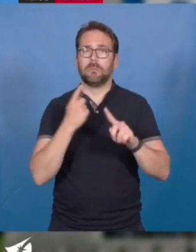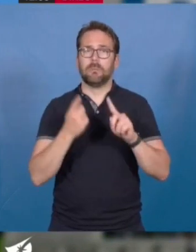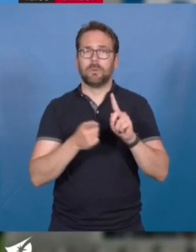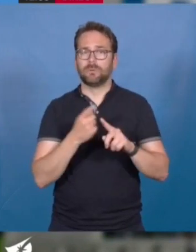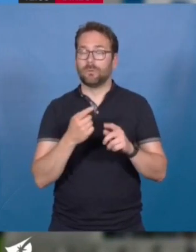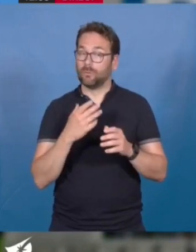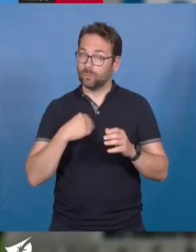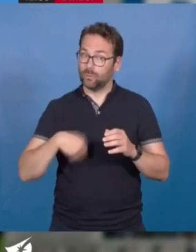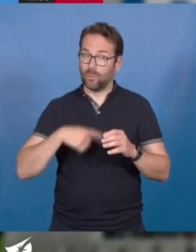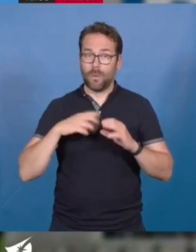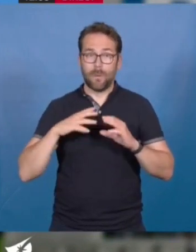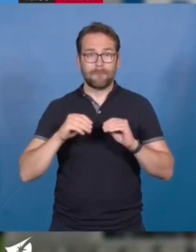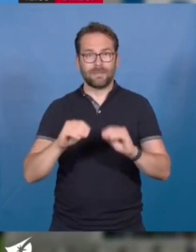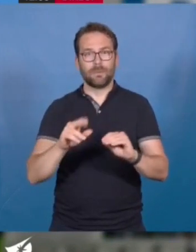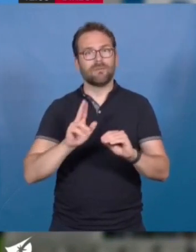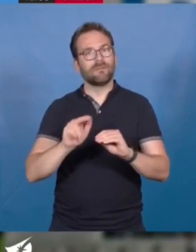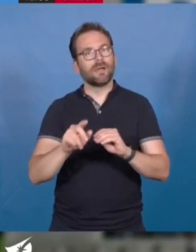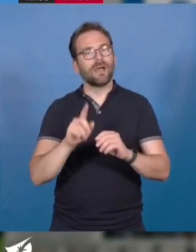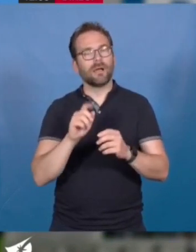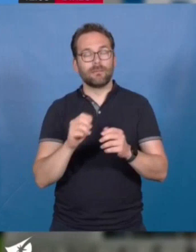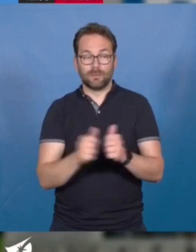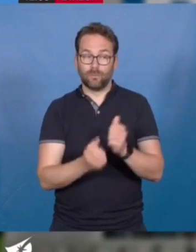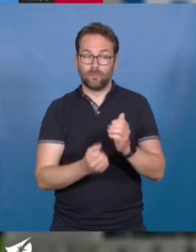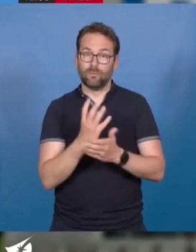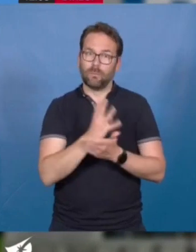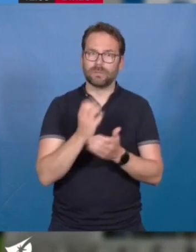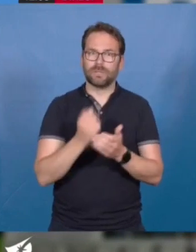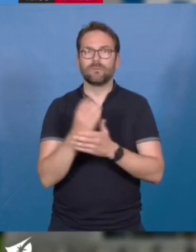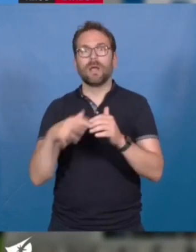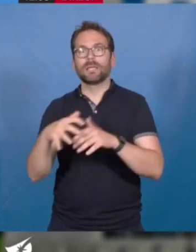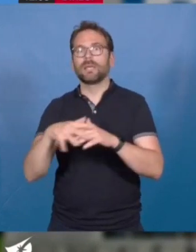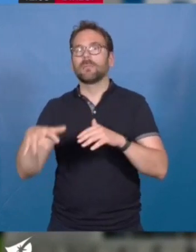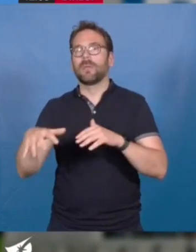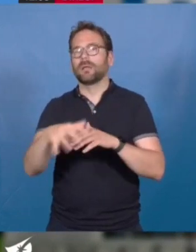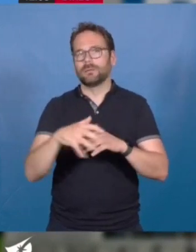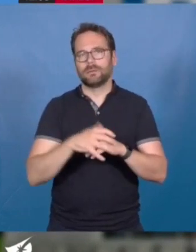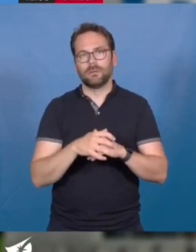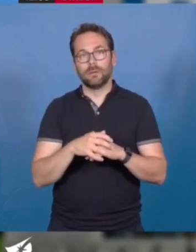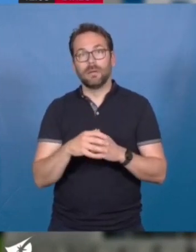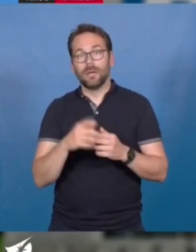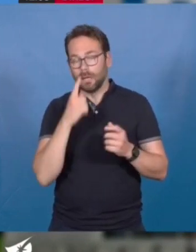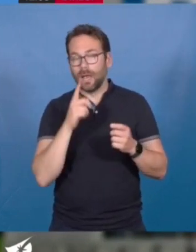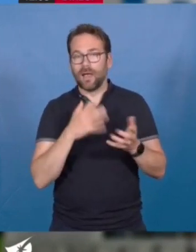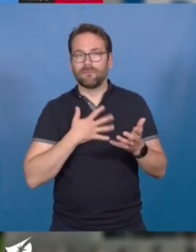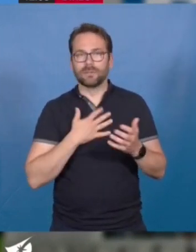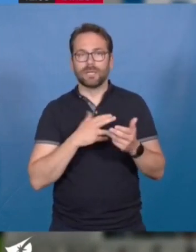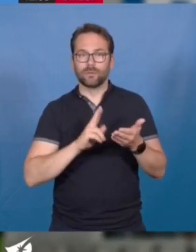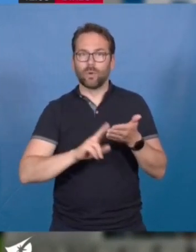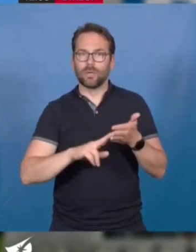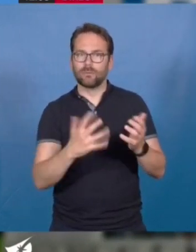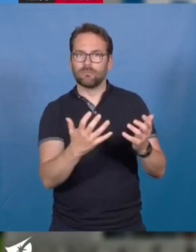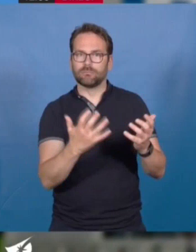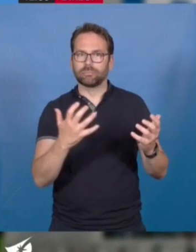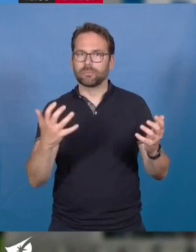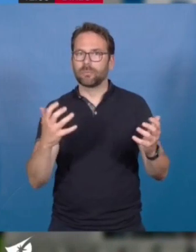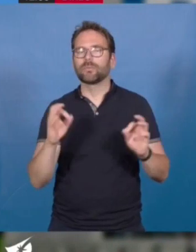avec ce nouveau projet, ces nouveaux espaces, permettant de mettre en valeur les collections. Mounir Balamiti en parlait à l